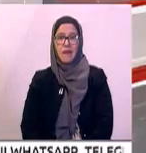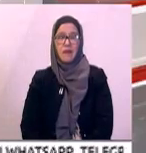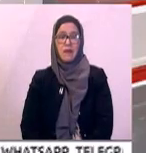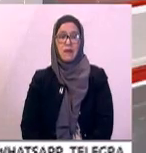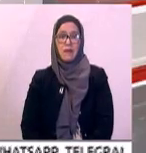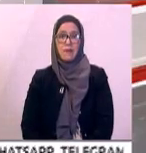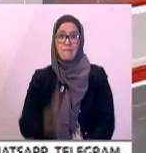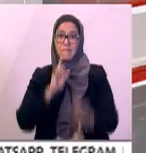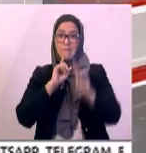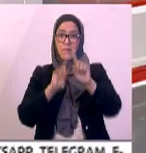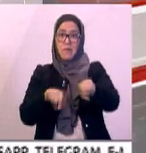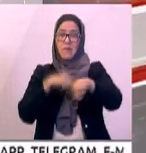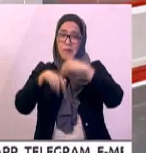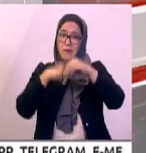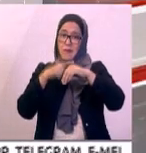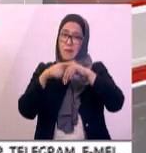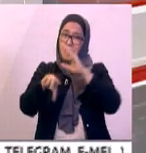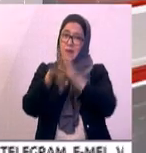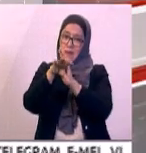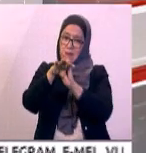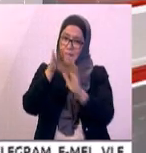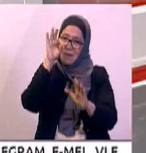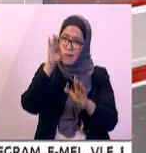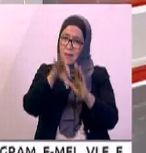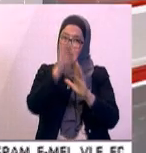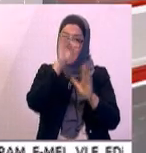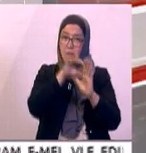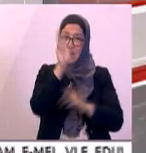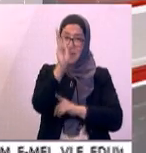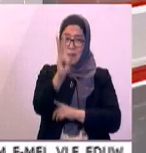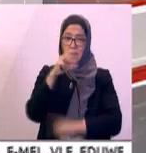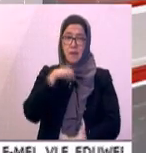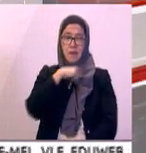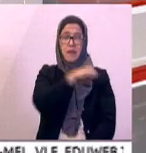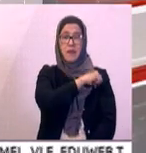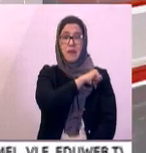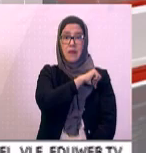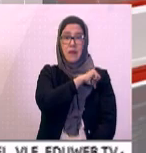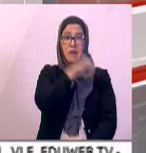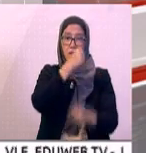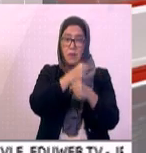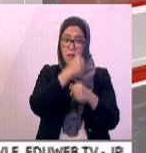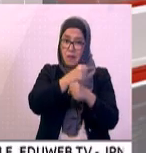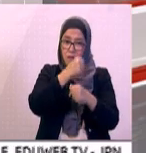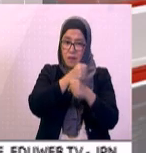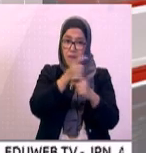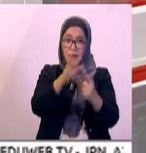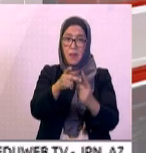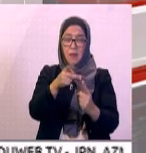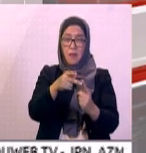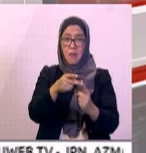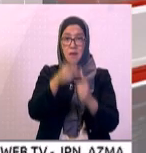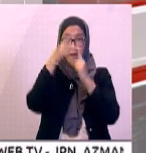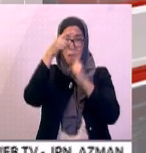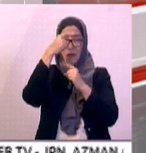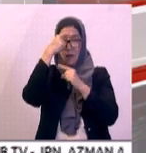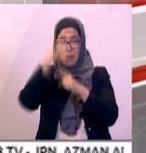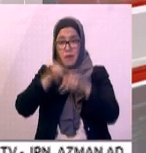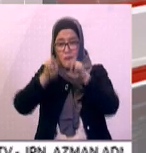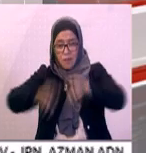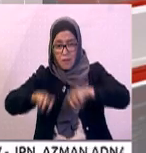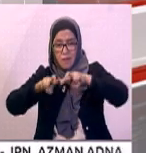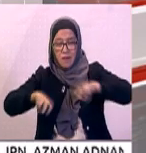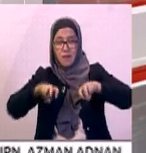Mengulas pula pelantikan enam anggota pasukan petugas khas yang akan menyiasat kes kehilangan aktivis sosial, Amri